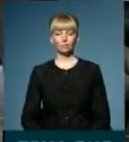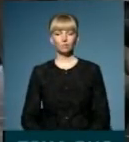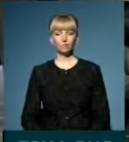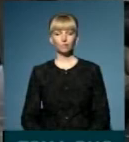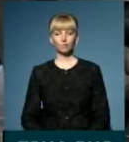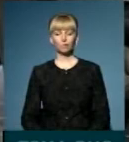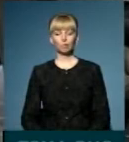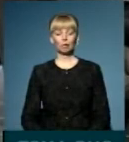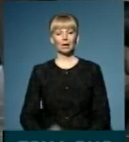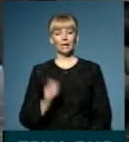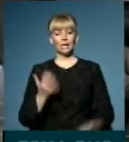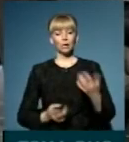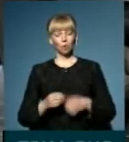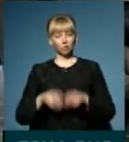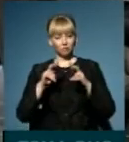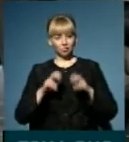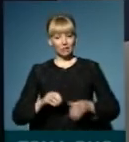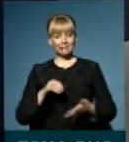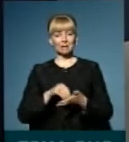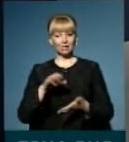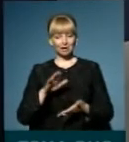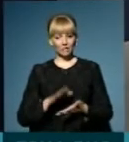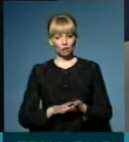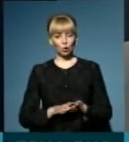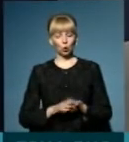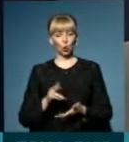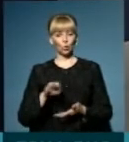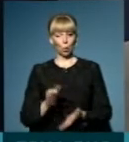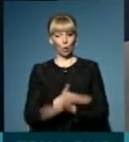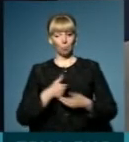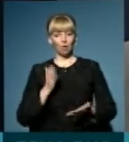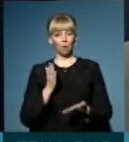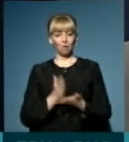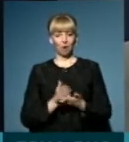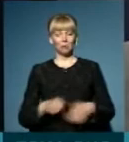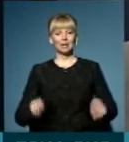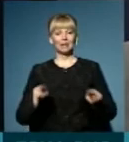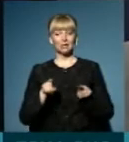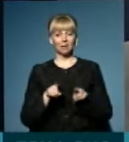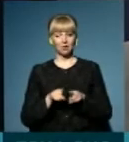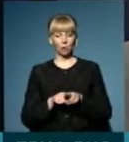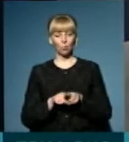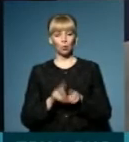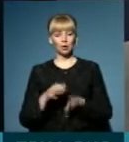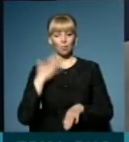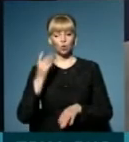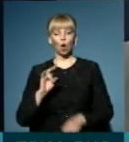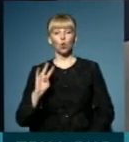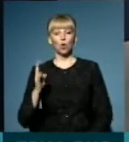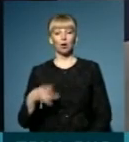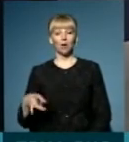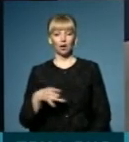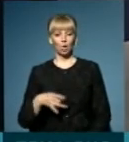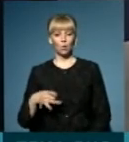І якщо проаналізувати статистику, то ми маємо таку картину на Буковині, що Новоселецький